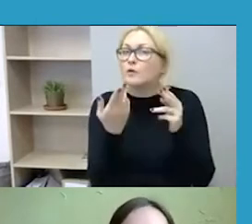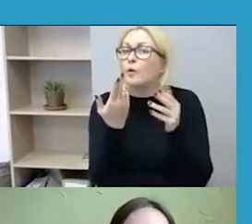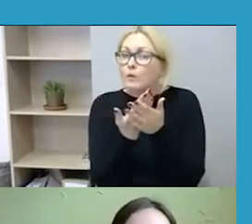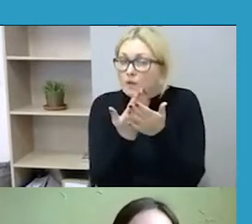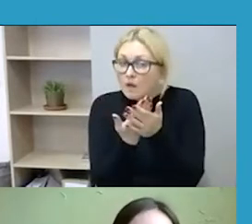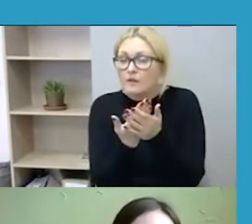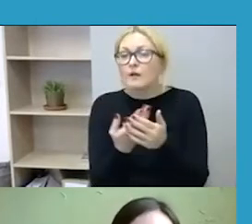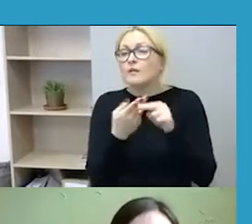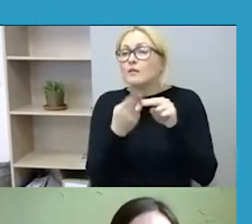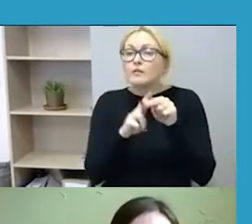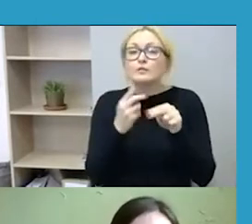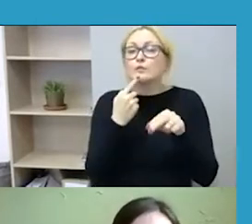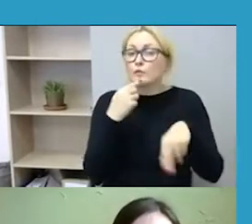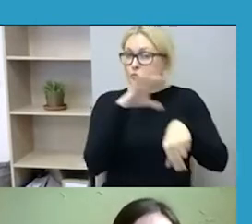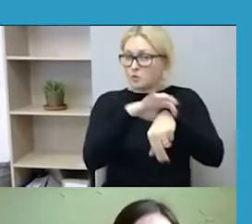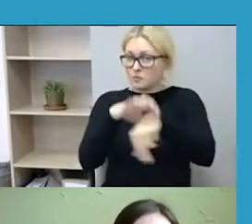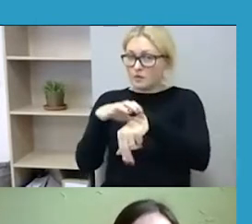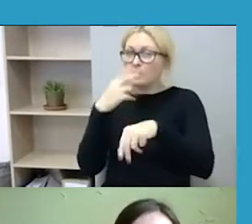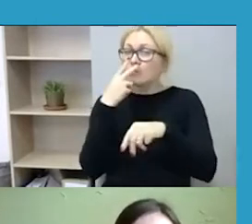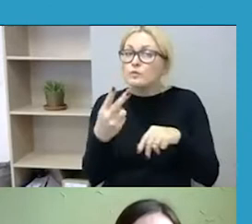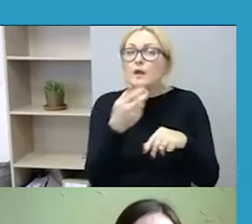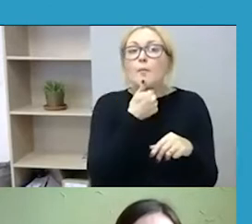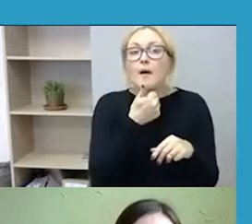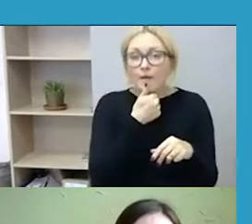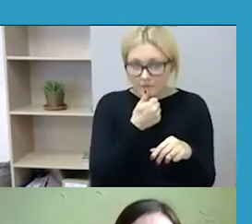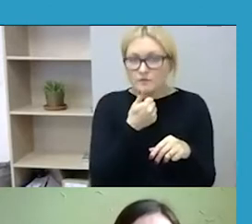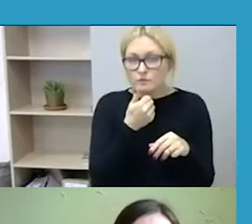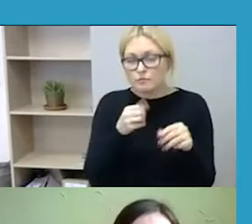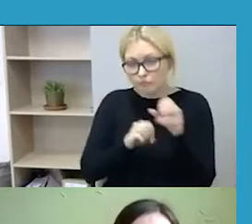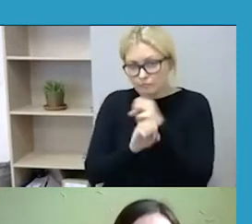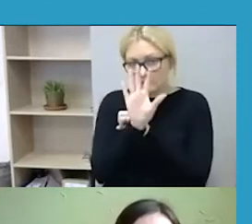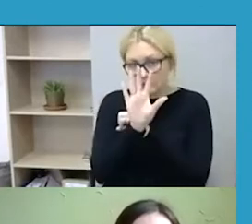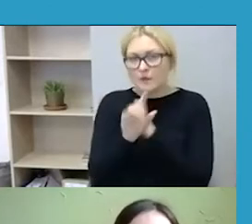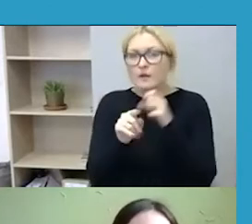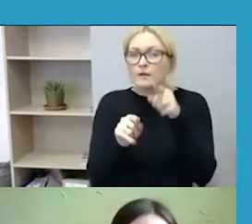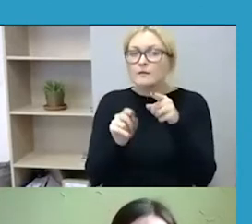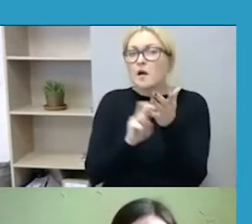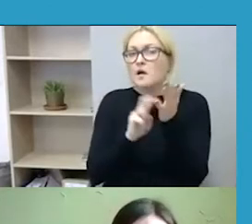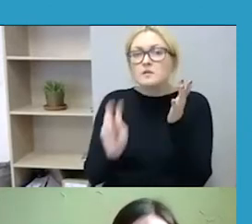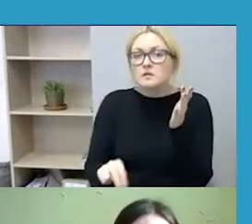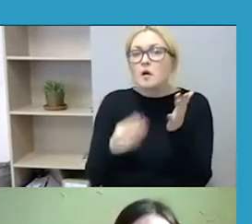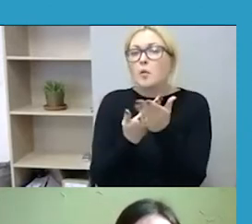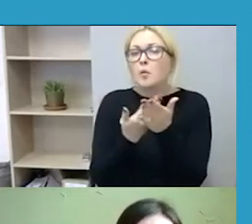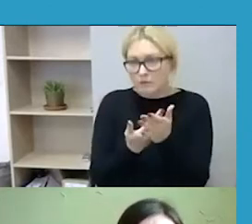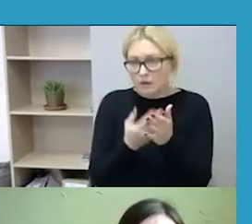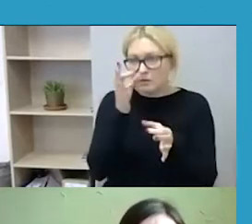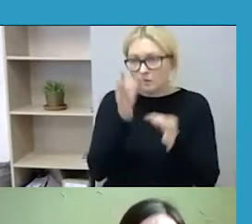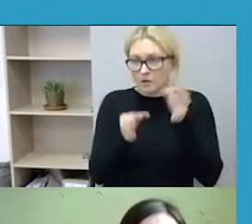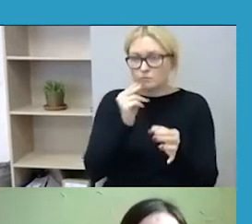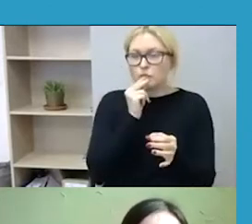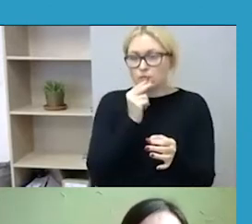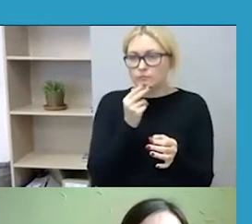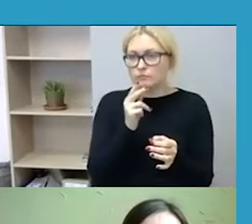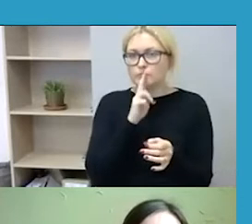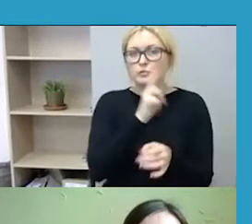Ir čia esu įdėjusi pavyzdžius, kuriuos gauname į atsisakymų pradėti kitaisių netyrimą dėl nepykantos kurstimo internete.